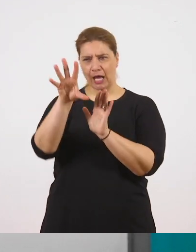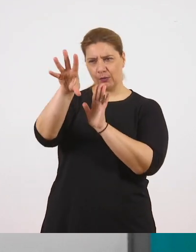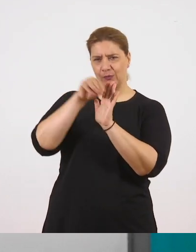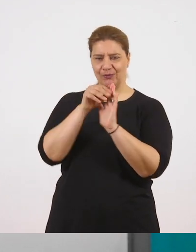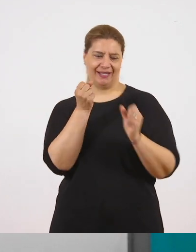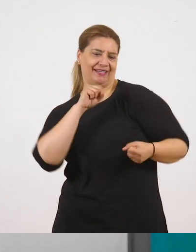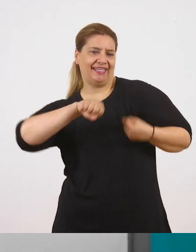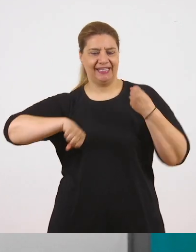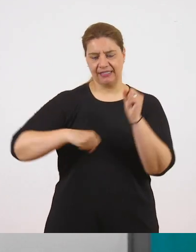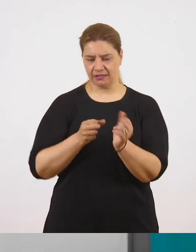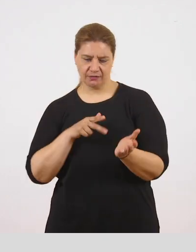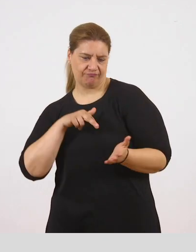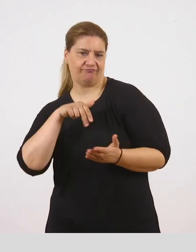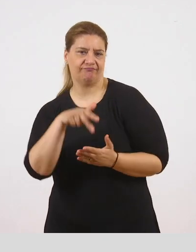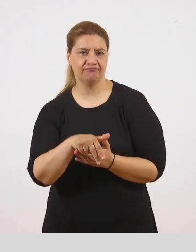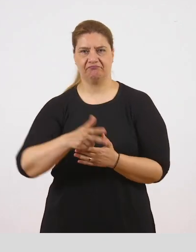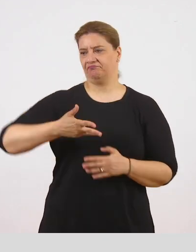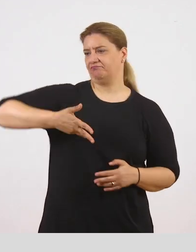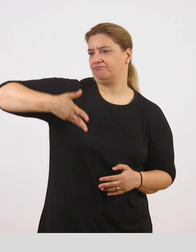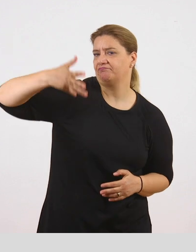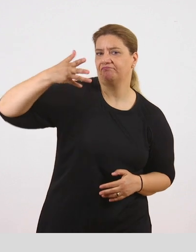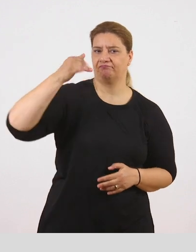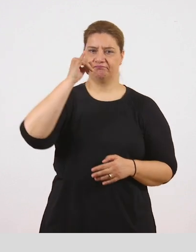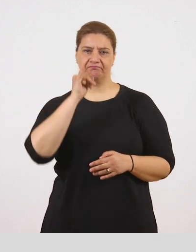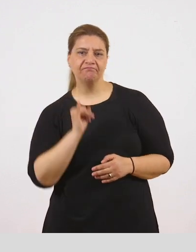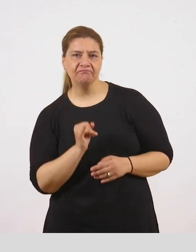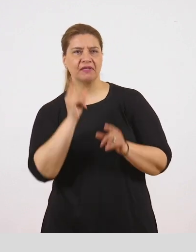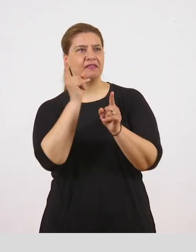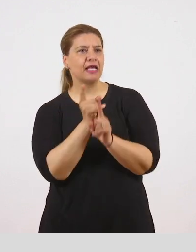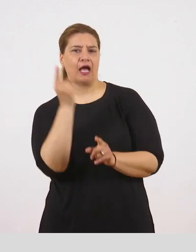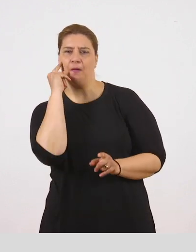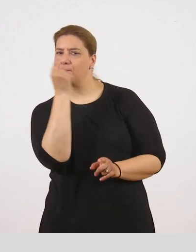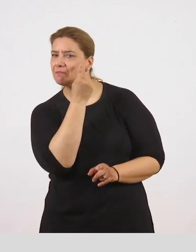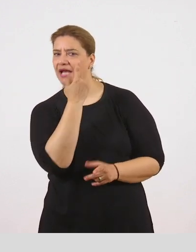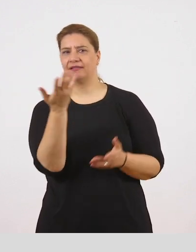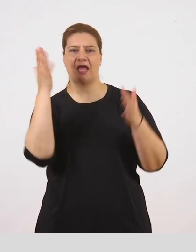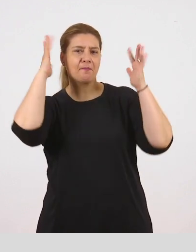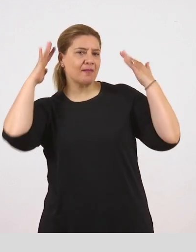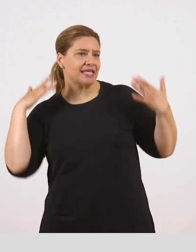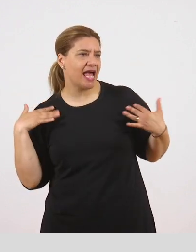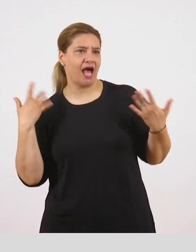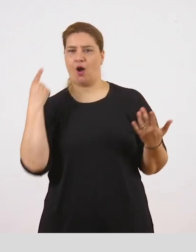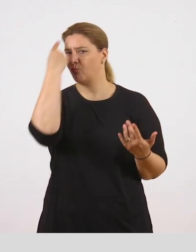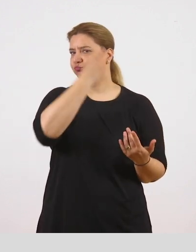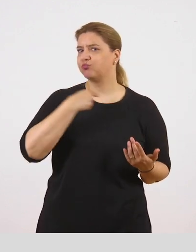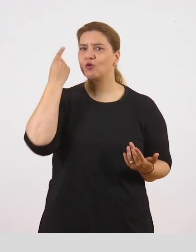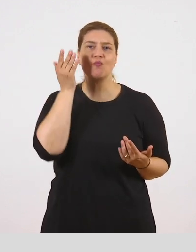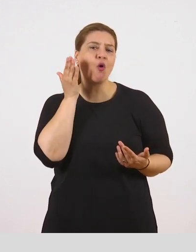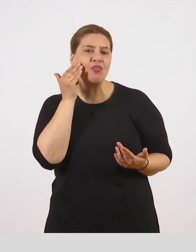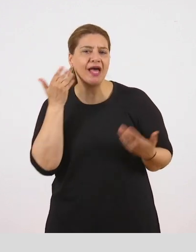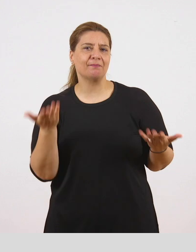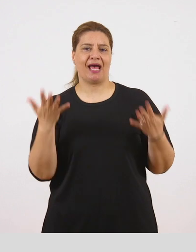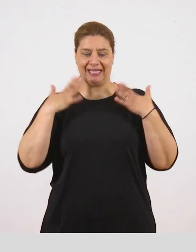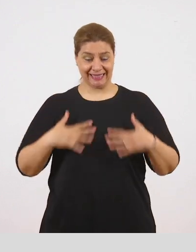της κινήσεις, την κορμοστασιά και μετά για τα ιδιαίτερα χαρακτηριστικά. Τα μάτια, τα μαλλιά, το πρόσωπο, το δέρμα, το